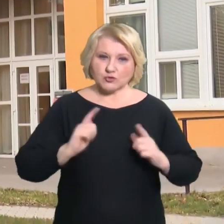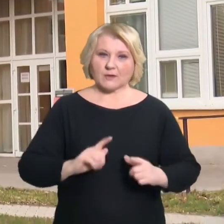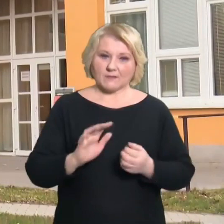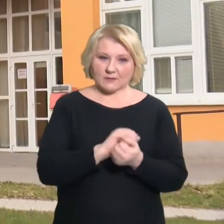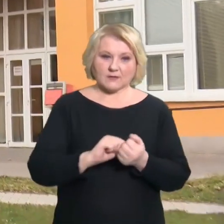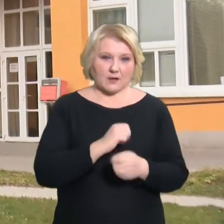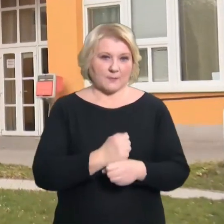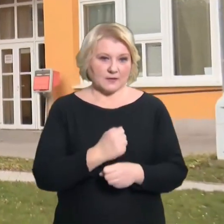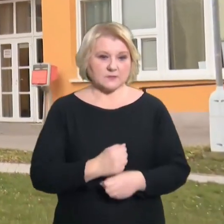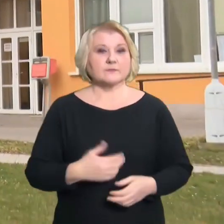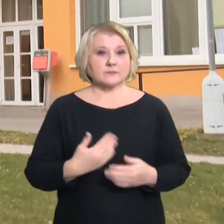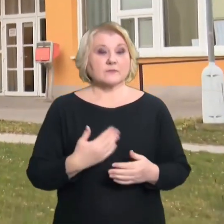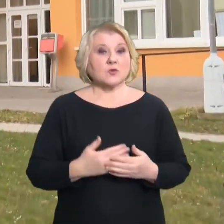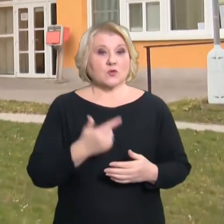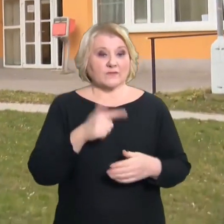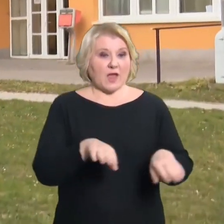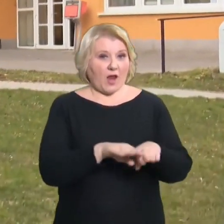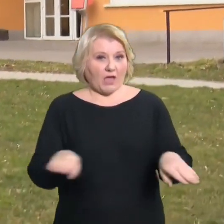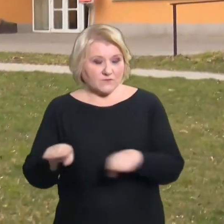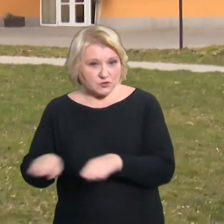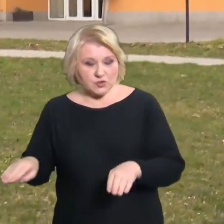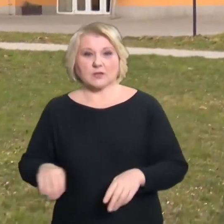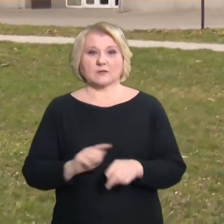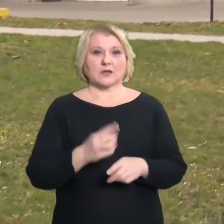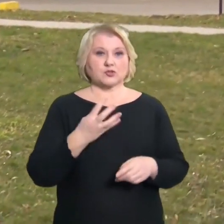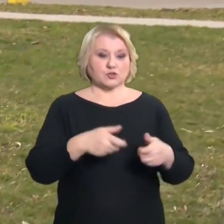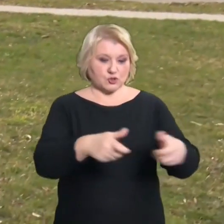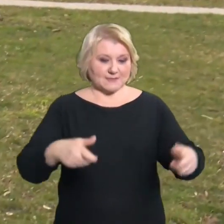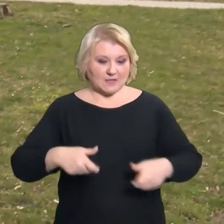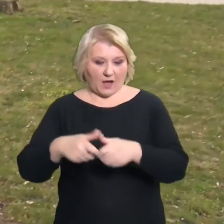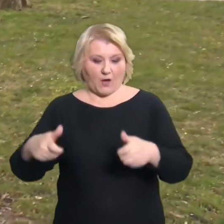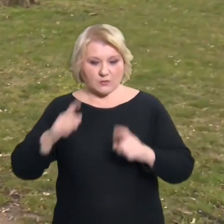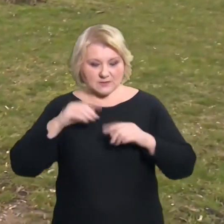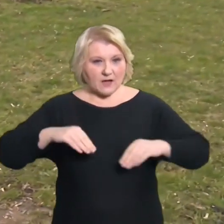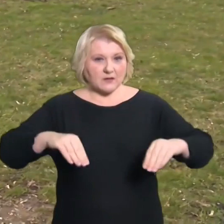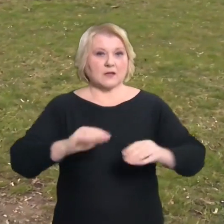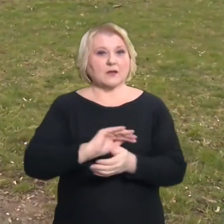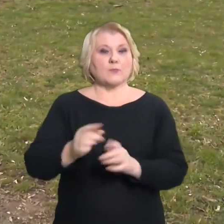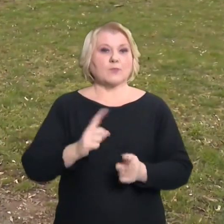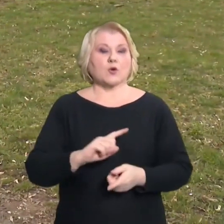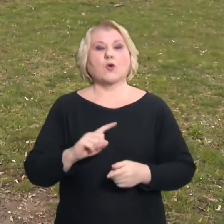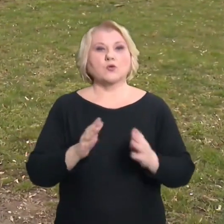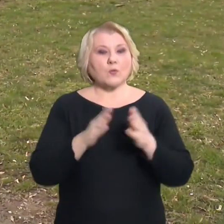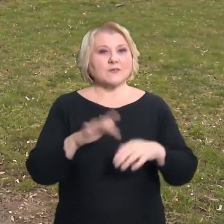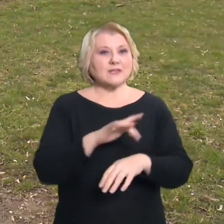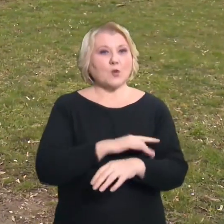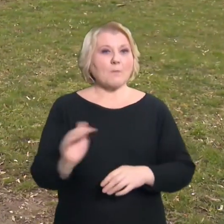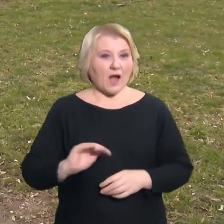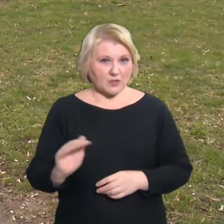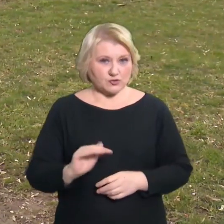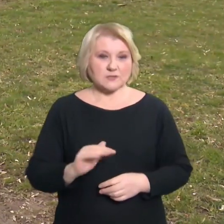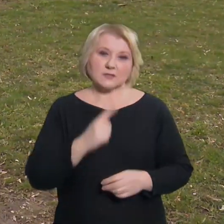záhony a dvě lavičky by měly posloužit seniorům v tomto domově v Pražských Malašicích. Škola by je chtěla předat polovině dubna. Kristýna